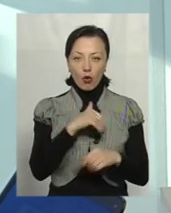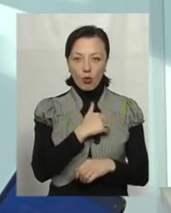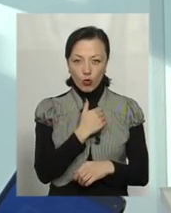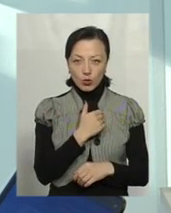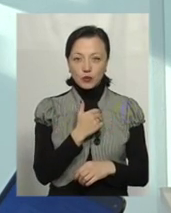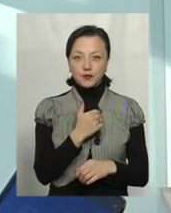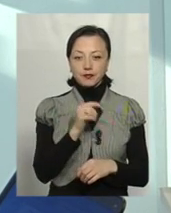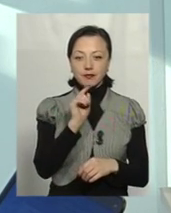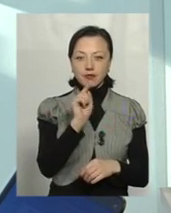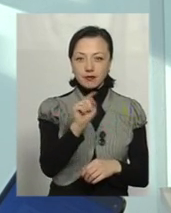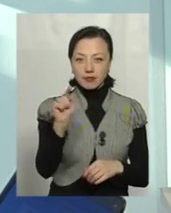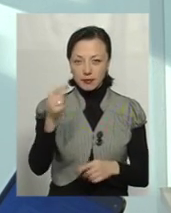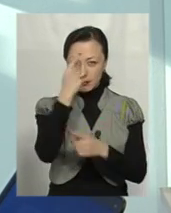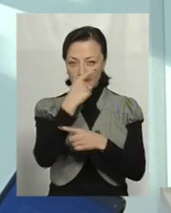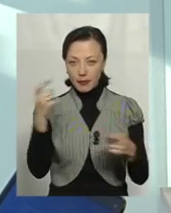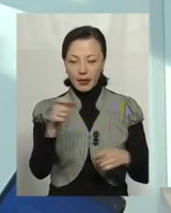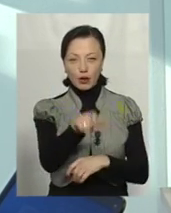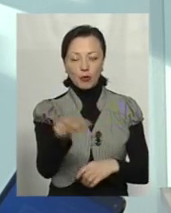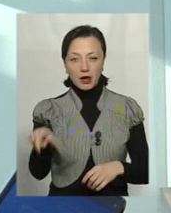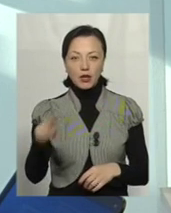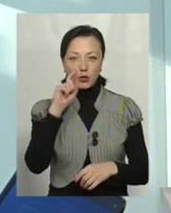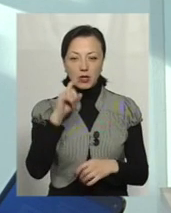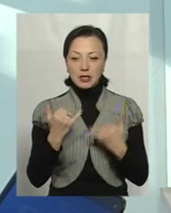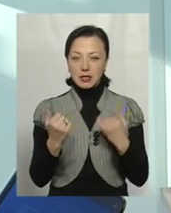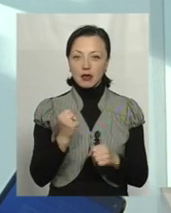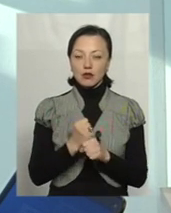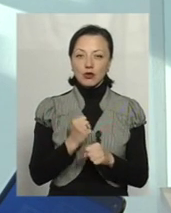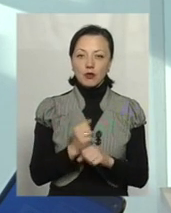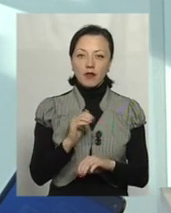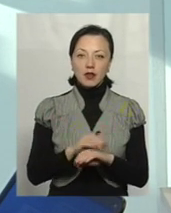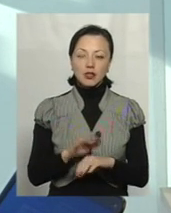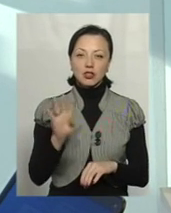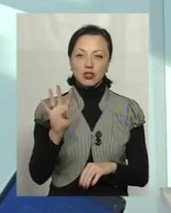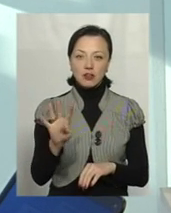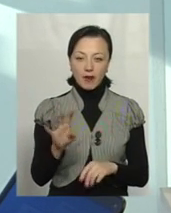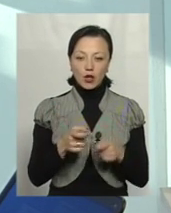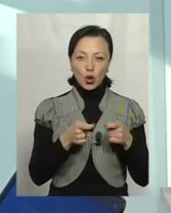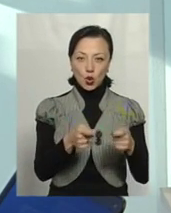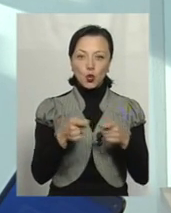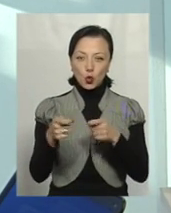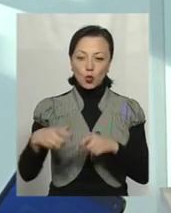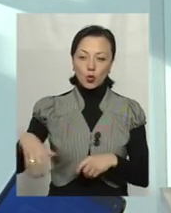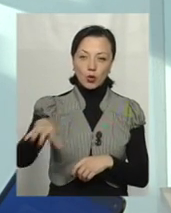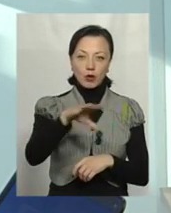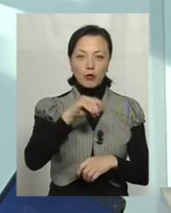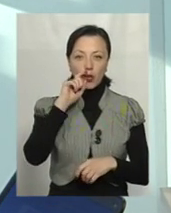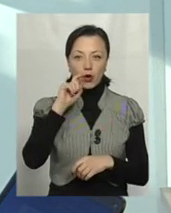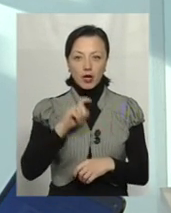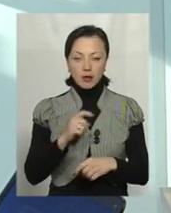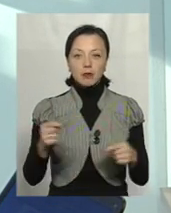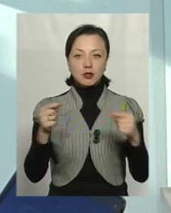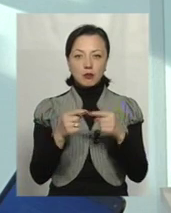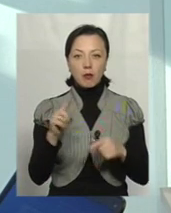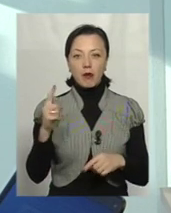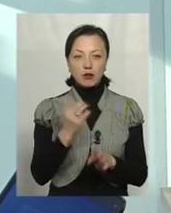достукатись до громадян України. Тому я вже роблю зараз фактично четвертий тур по Україні. Безумовно, в